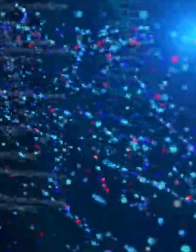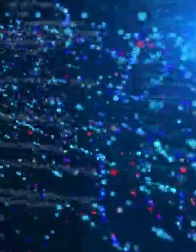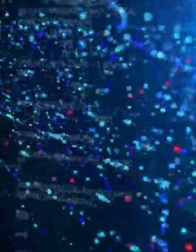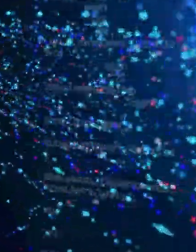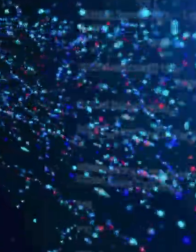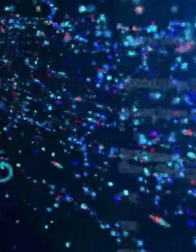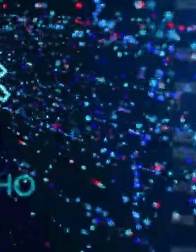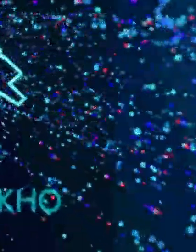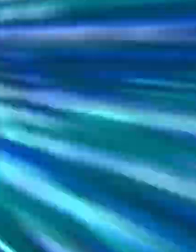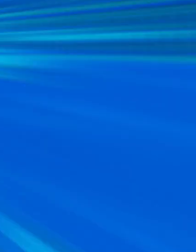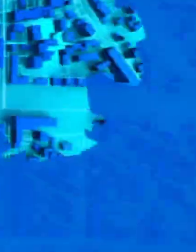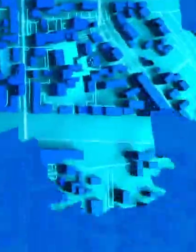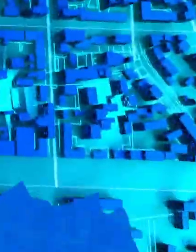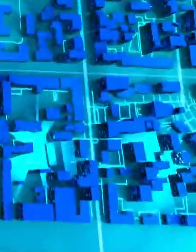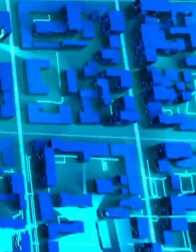МУЗЫКАЛЬНАЯ